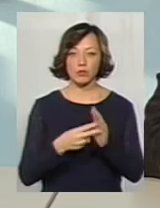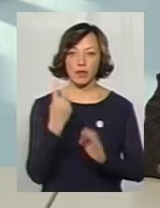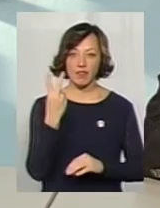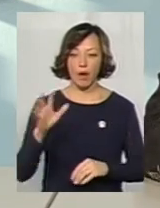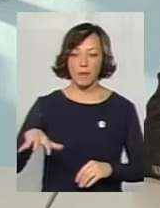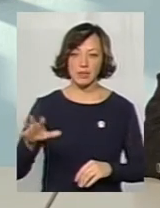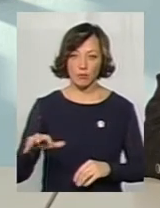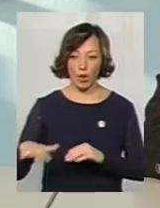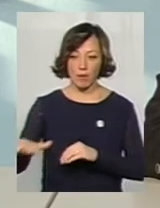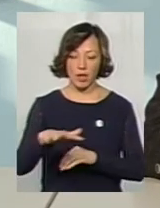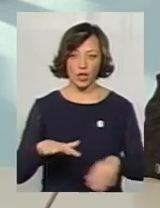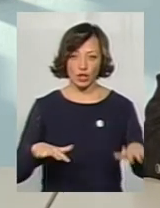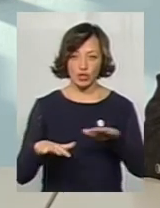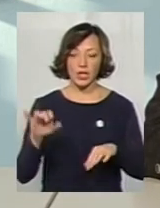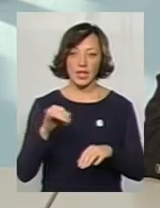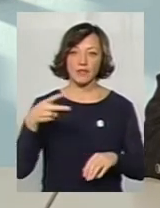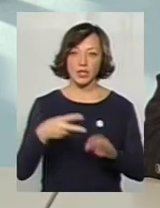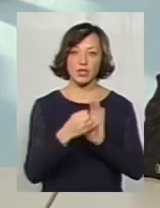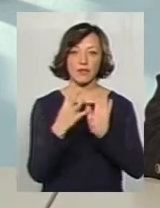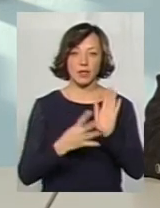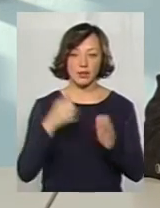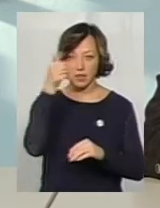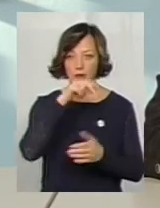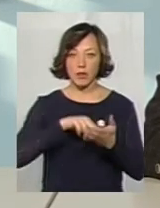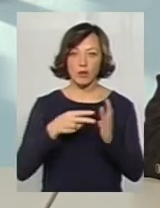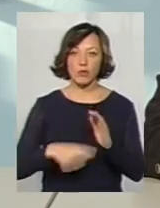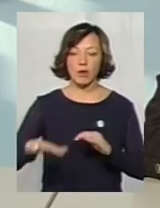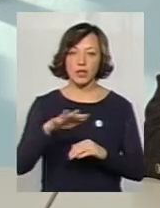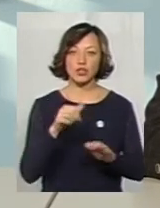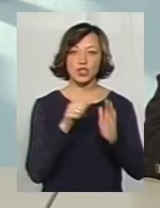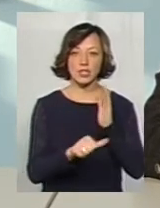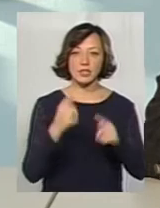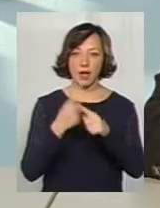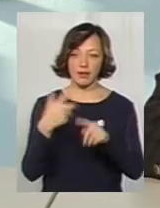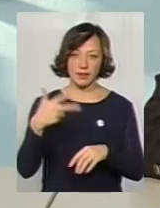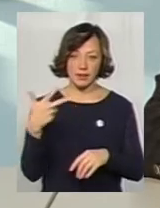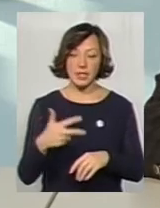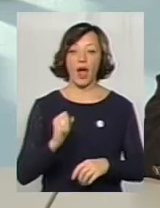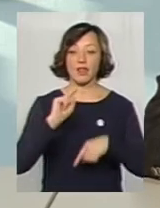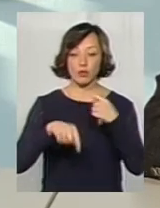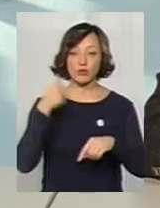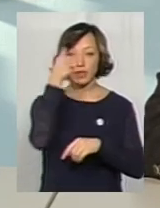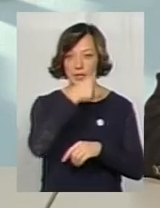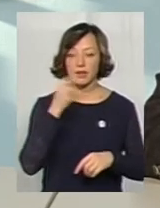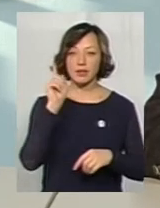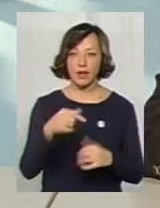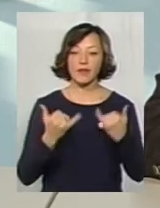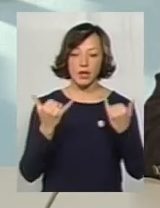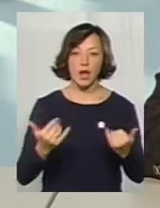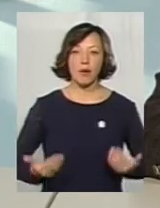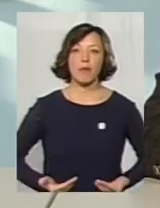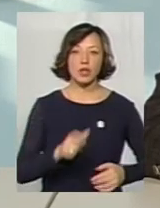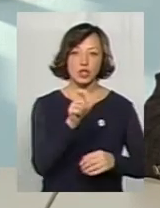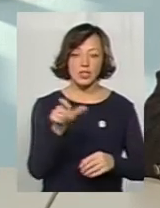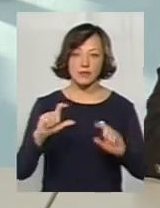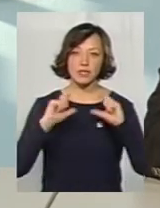баскетбольні, ну, і на 2019 ми плануємо майданчик 60 на 30. На наступний рік, навіть і для мешканців, стадіон